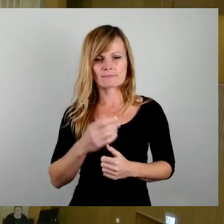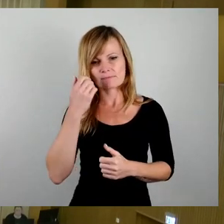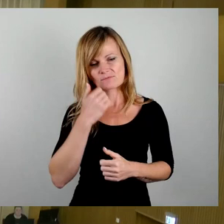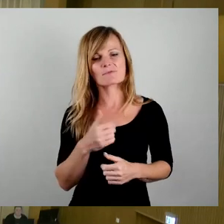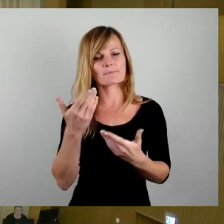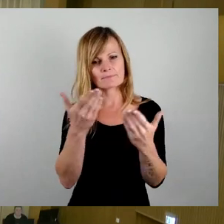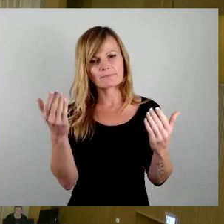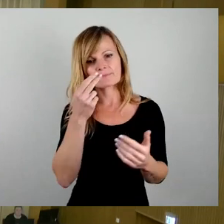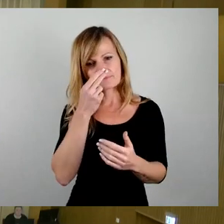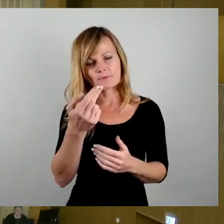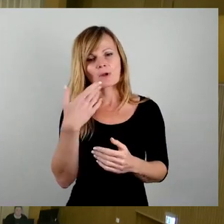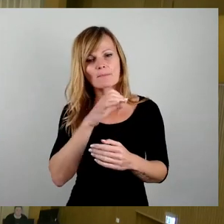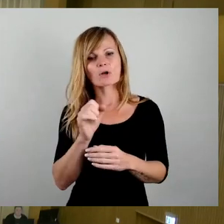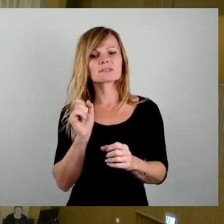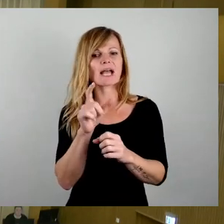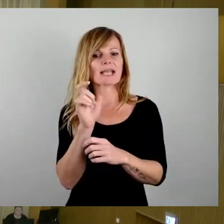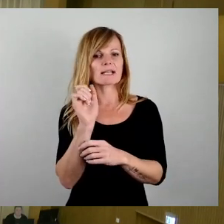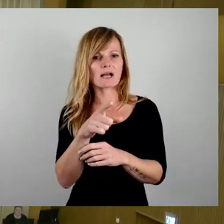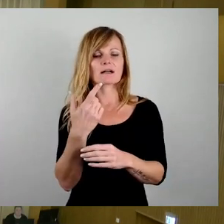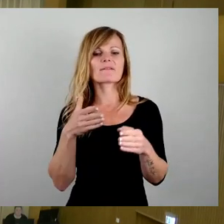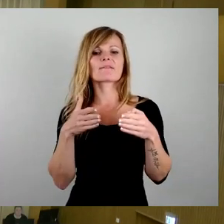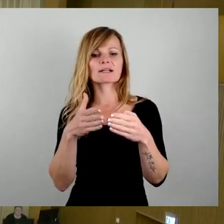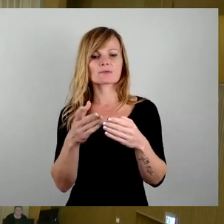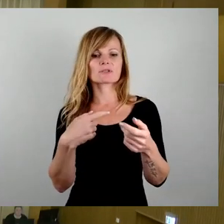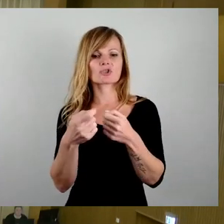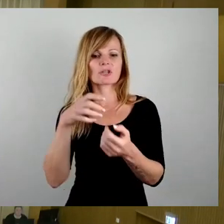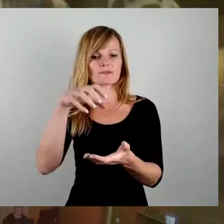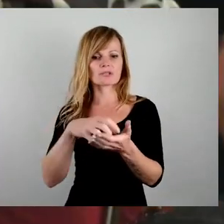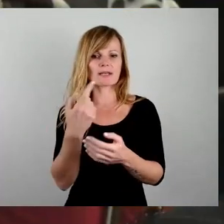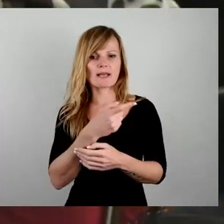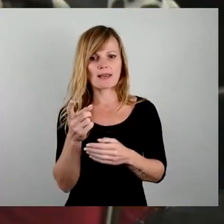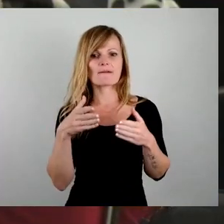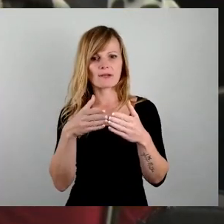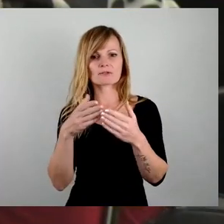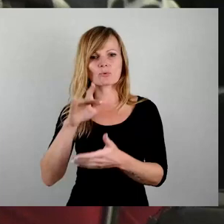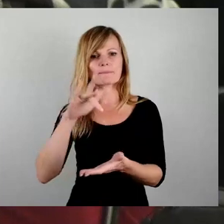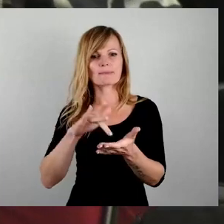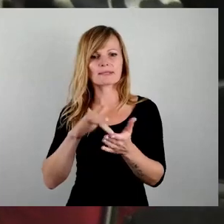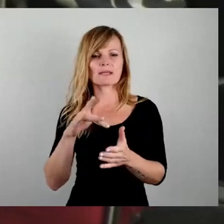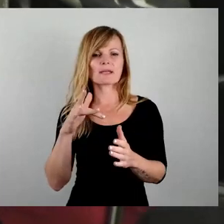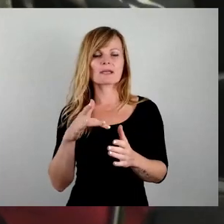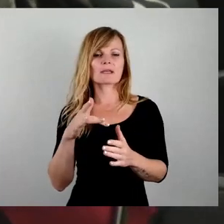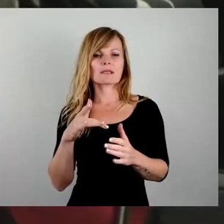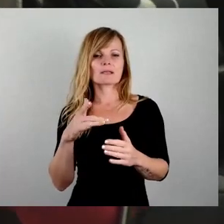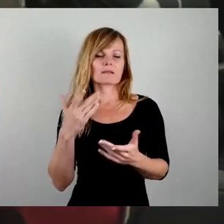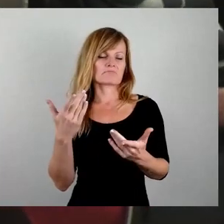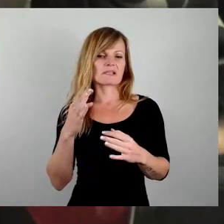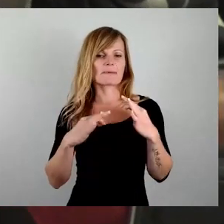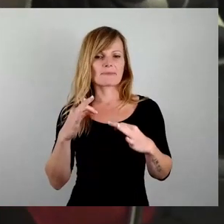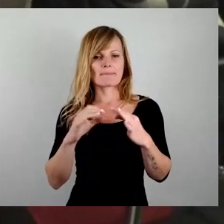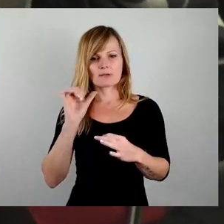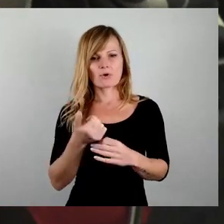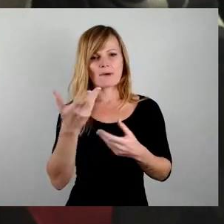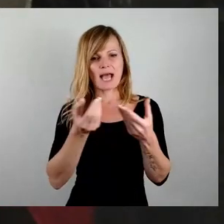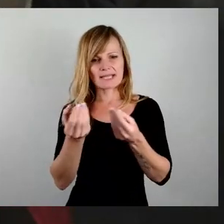Posteingang eurer Fraktionsgeschäftsstelle. Alle Fraktionen haben Mitte September eine Einladung, noch mal bekommen von der